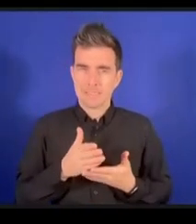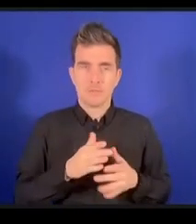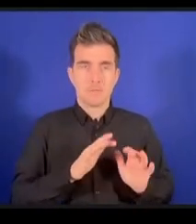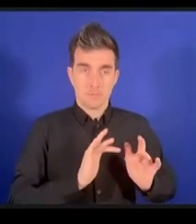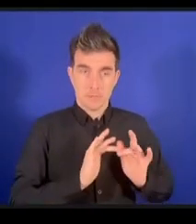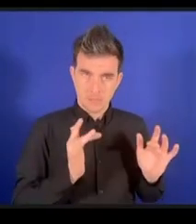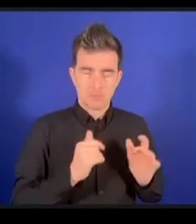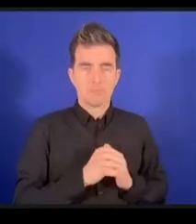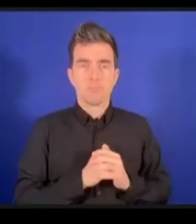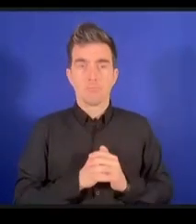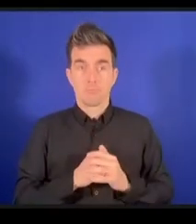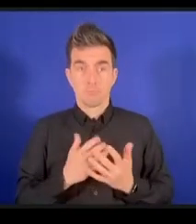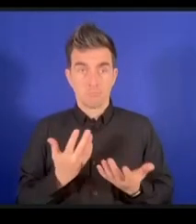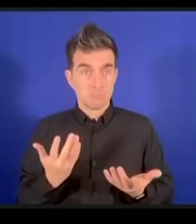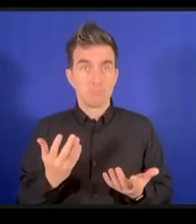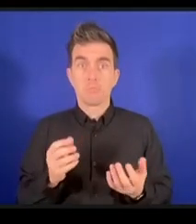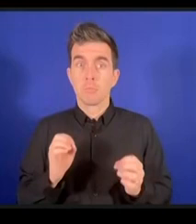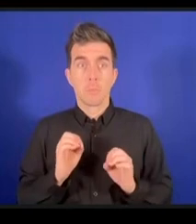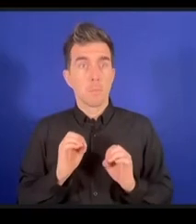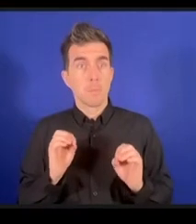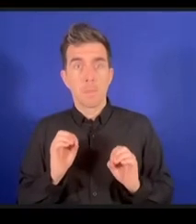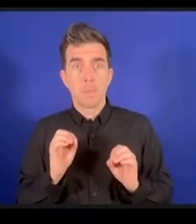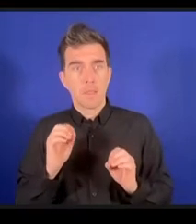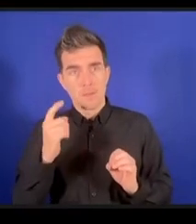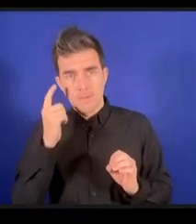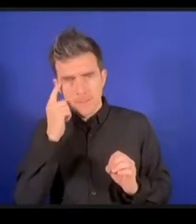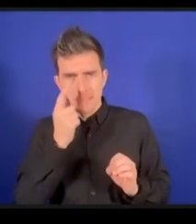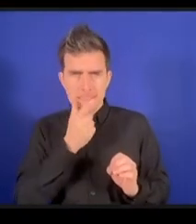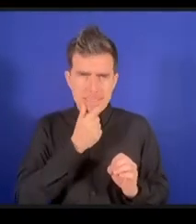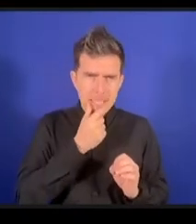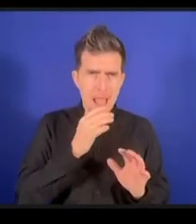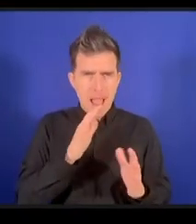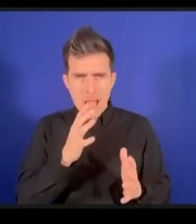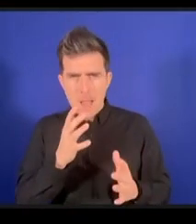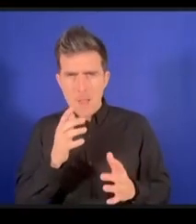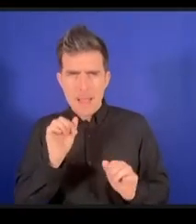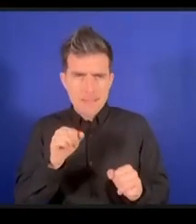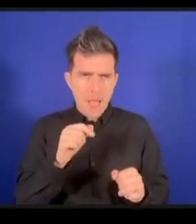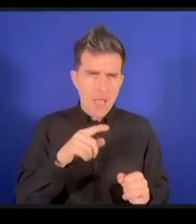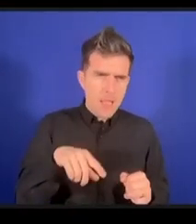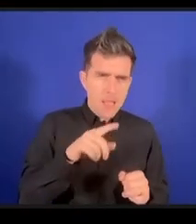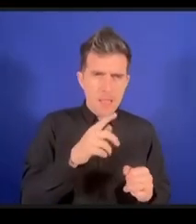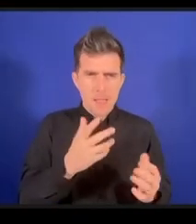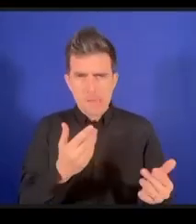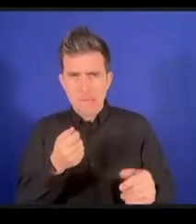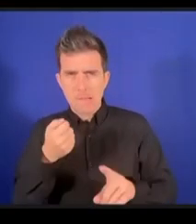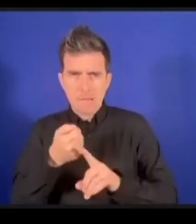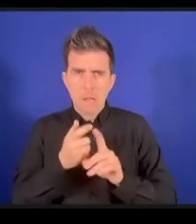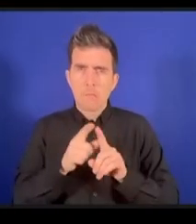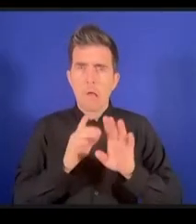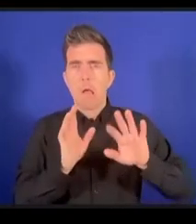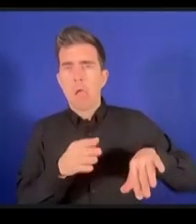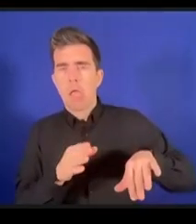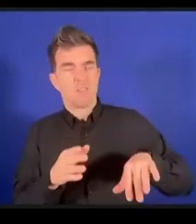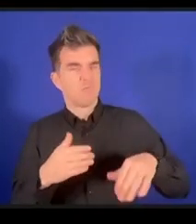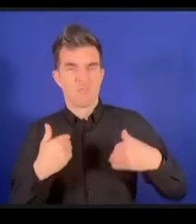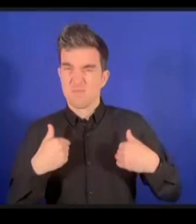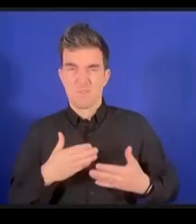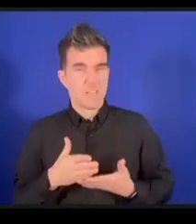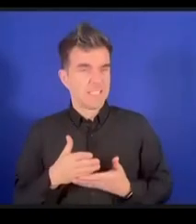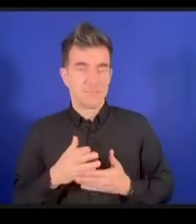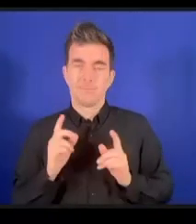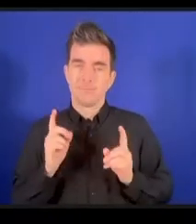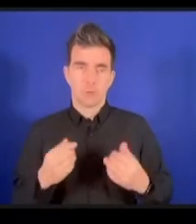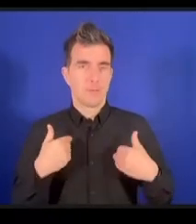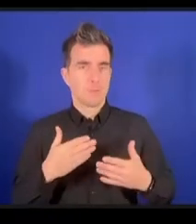à rien si on ne coopère pas et nous avons créé justement une cartographie des emplois pendant neuf secteurs et nous allons y travailler c'est ce que nous